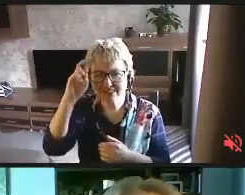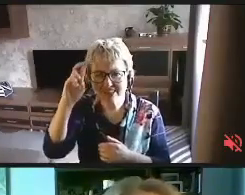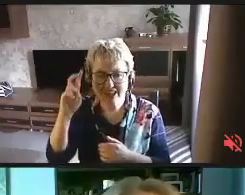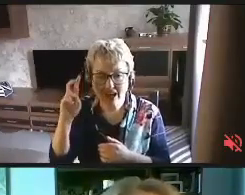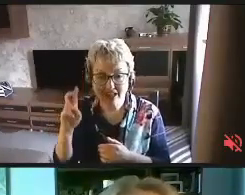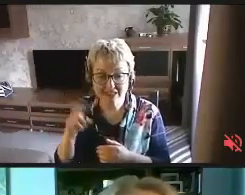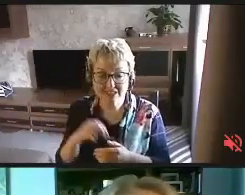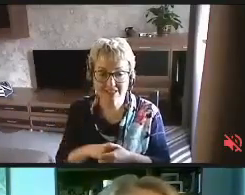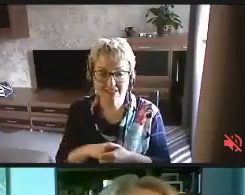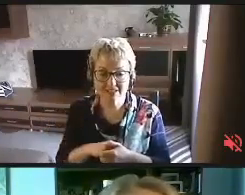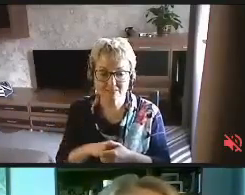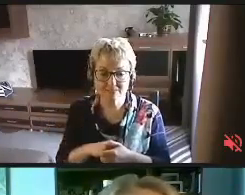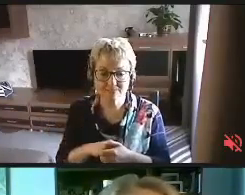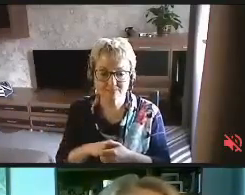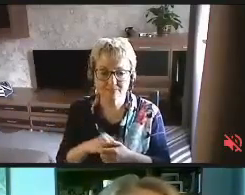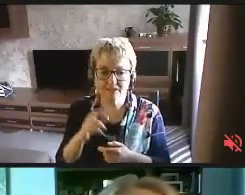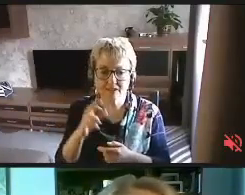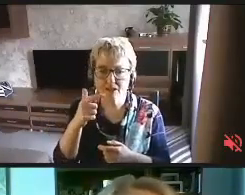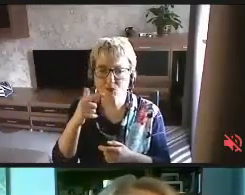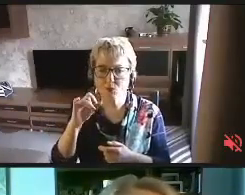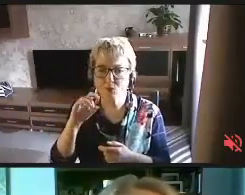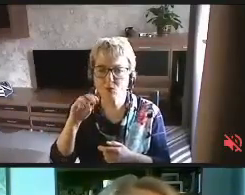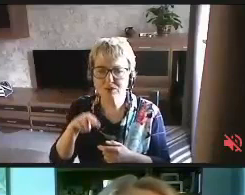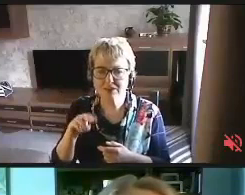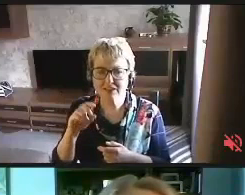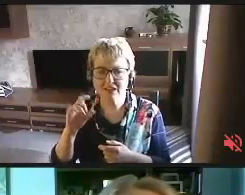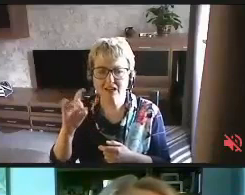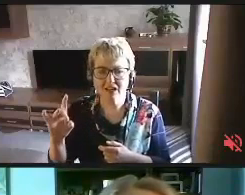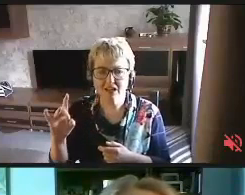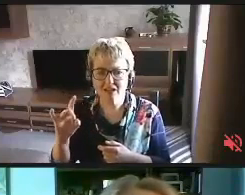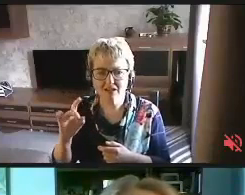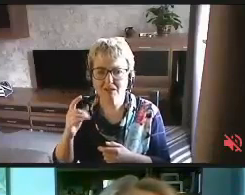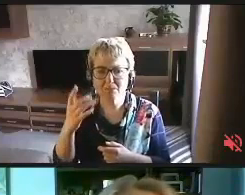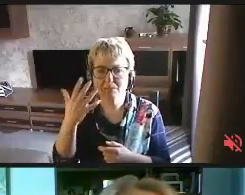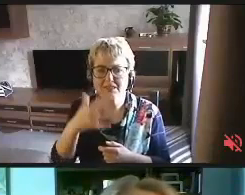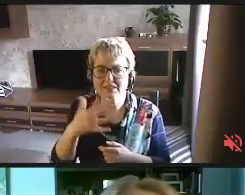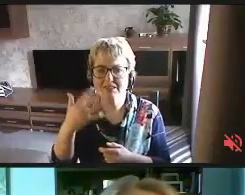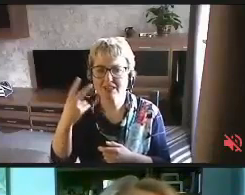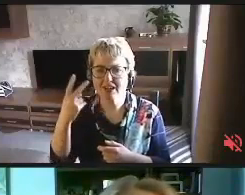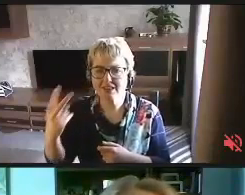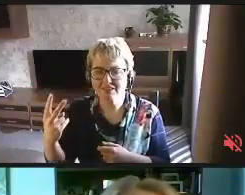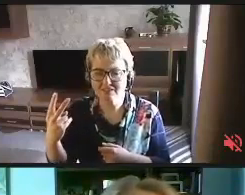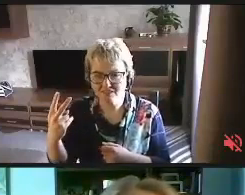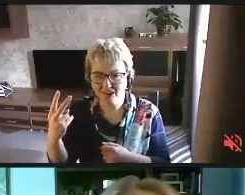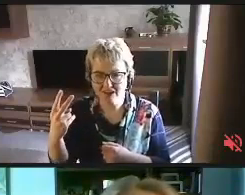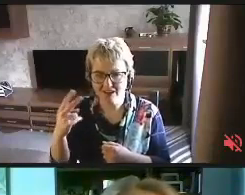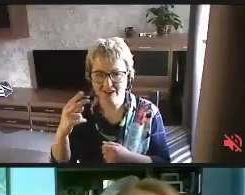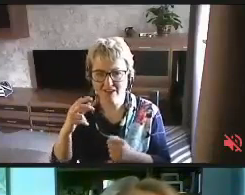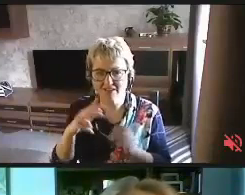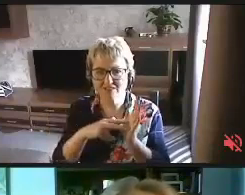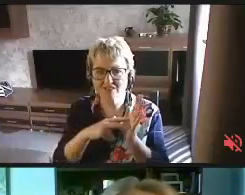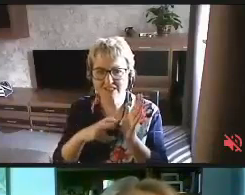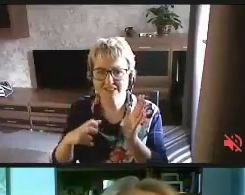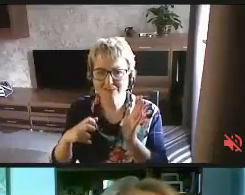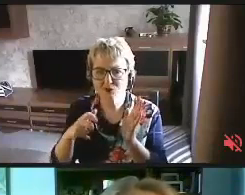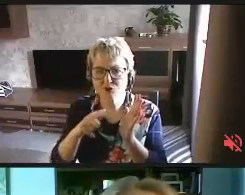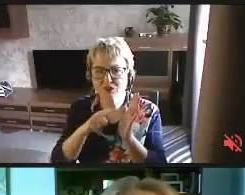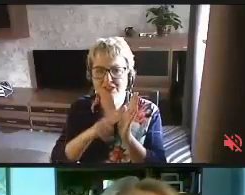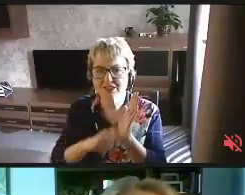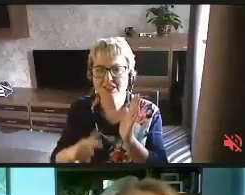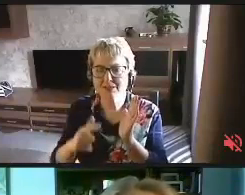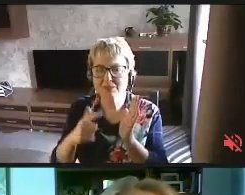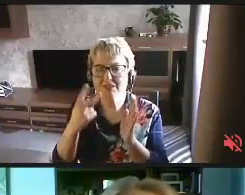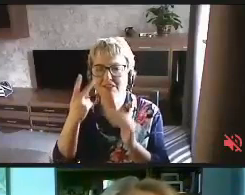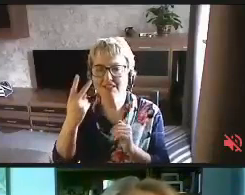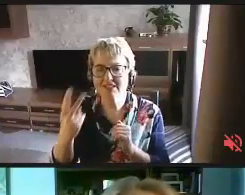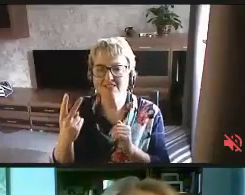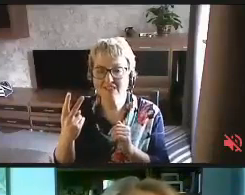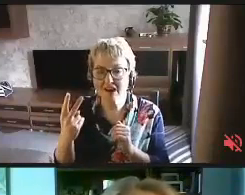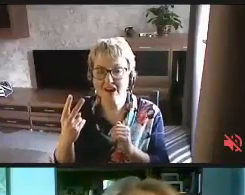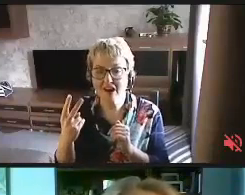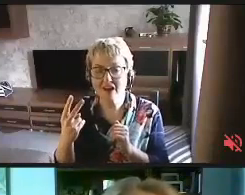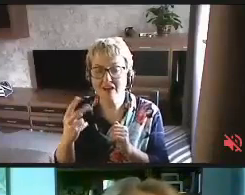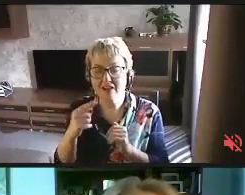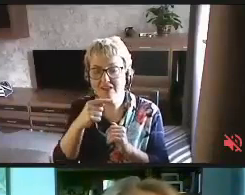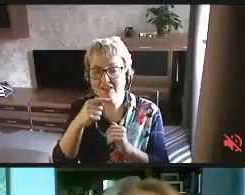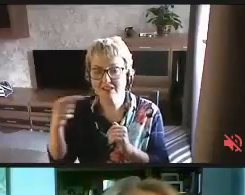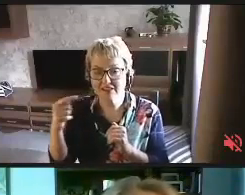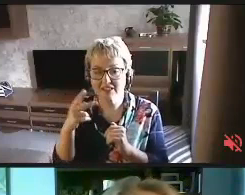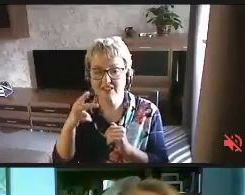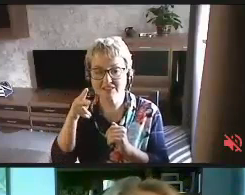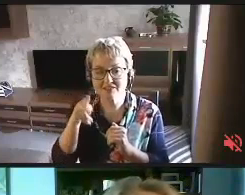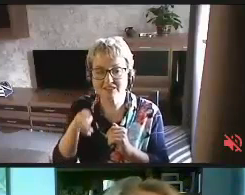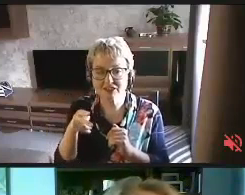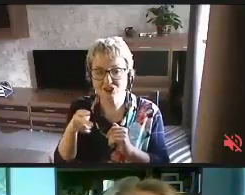ГОСТ Р 52 872 тире